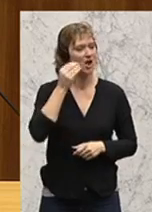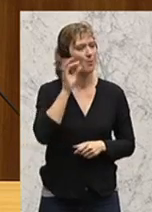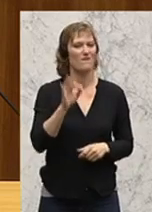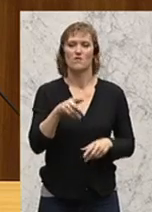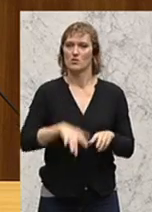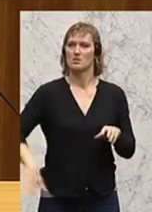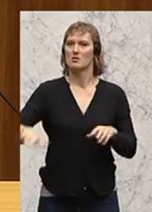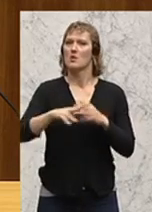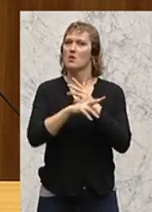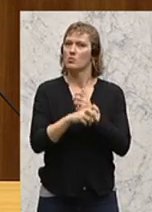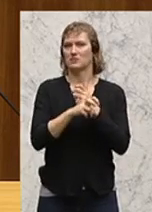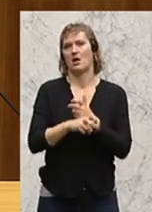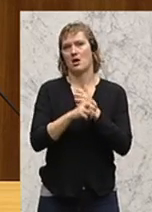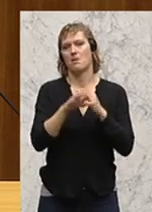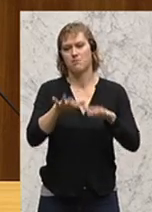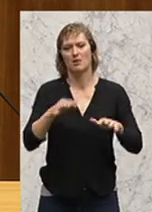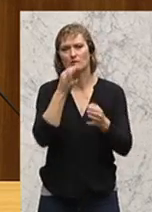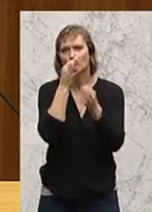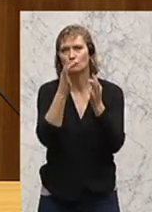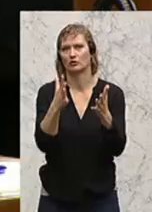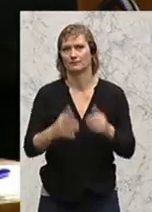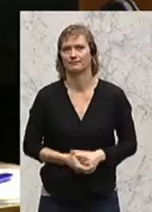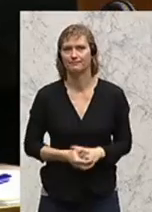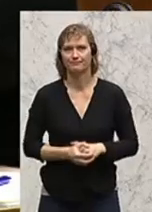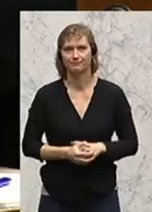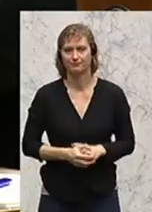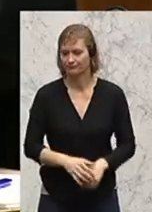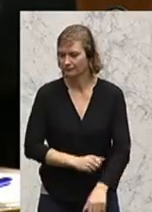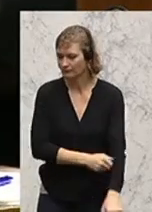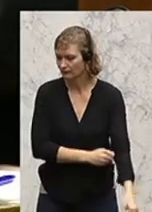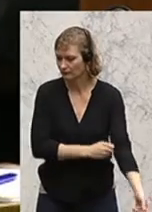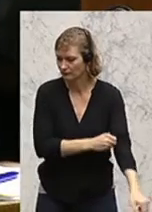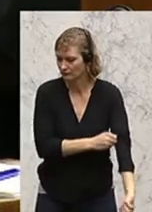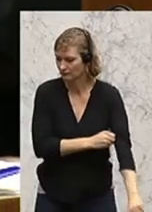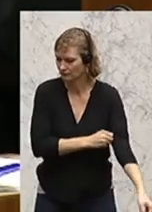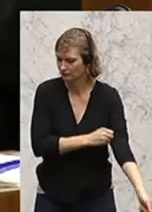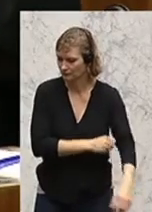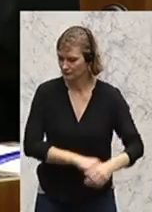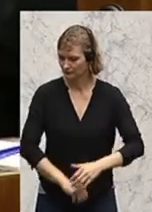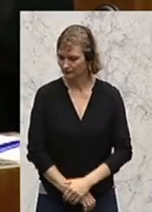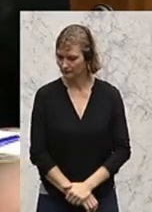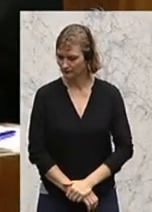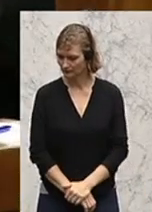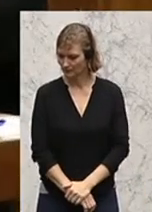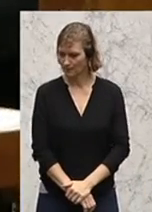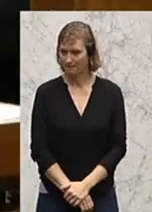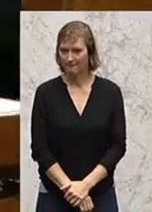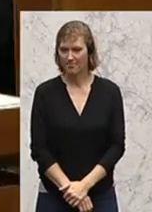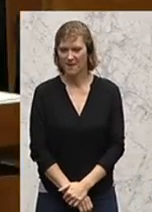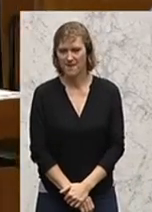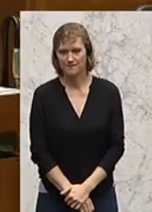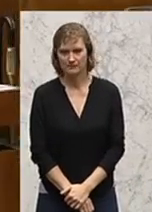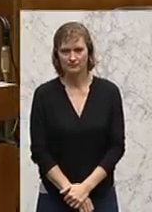österreichischen Parlamentarismus hervorragend. Nach Otto Pendl, er hat auf SPÖ-Seite die Reform des EU